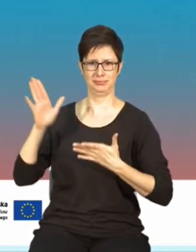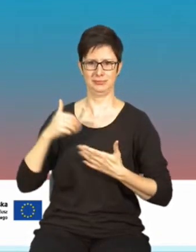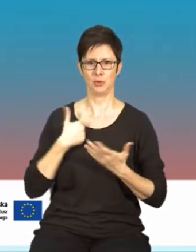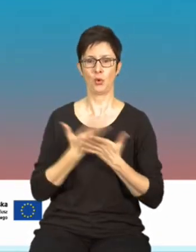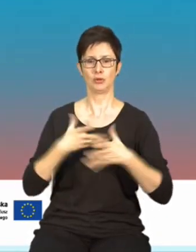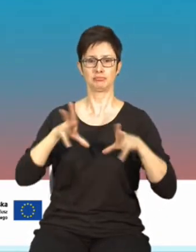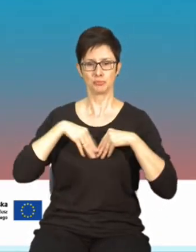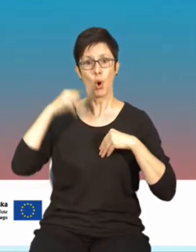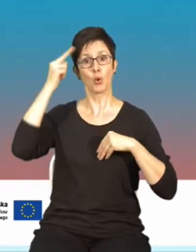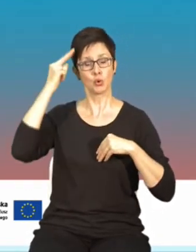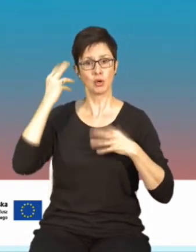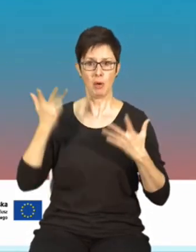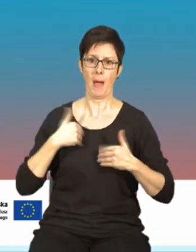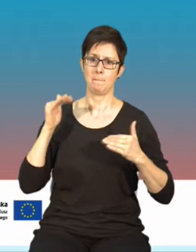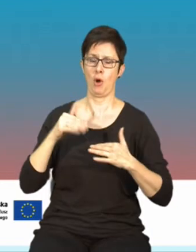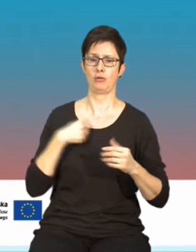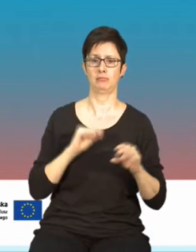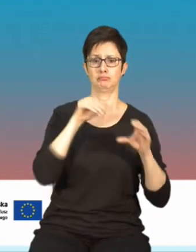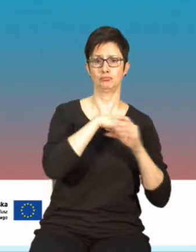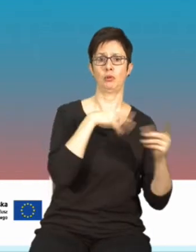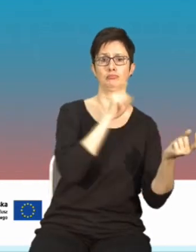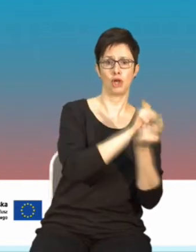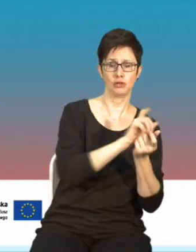grona przeciwników pól elektromagnetycznych.